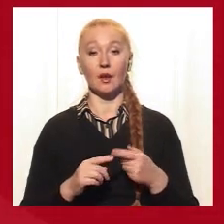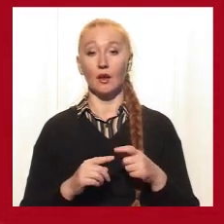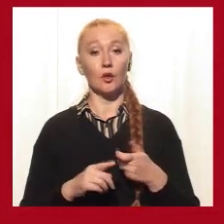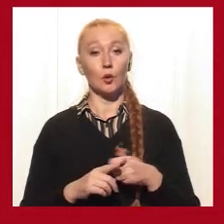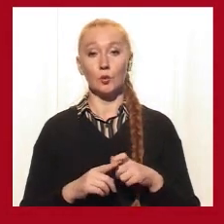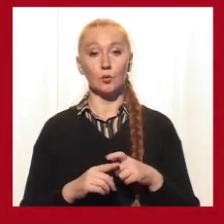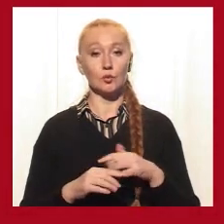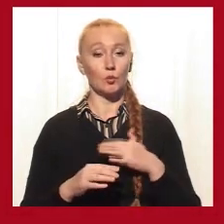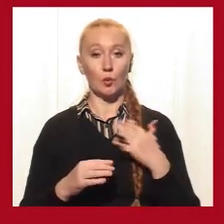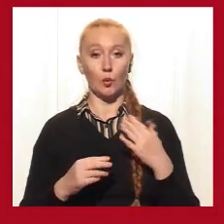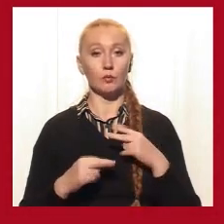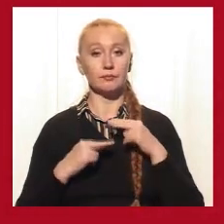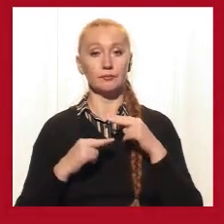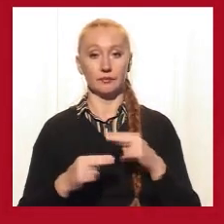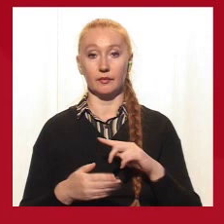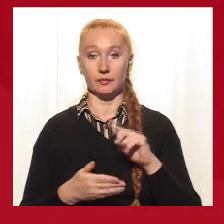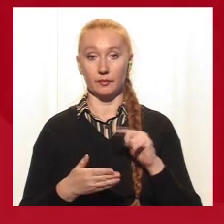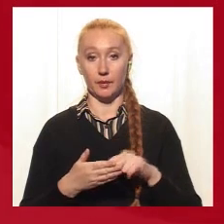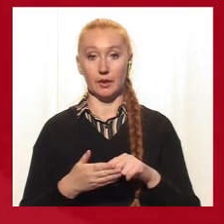багато уділяється питань.